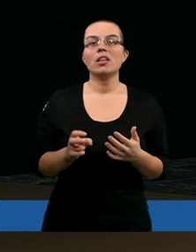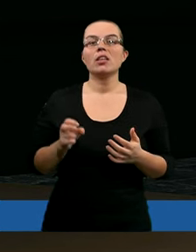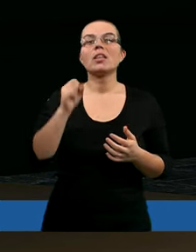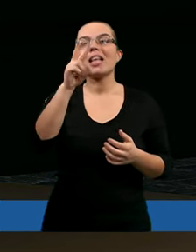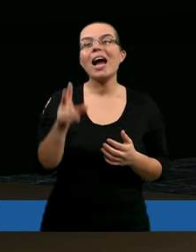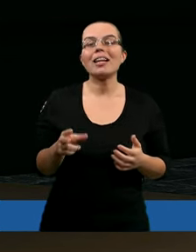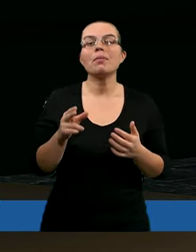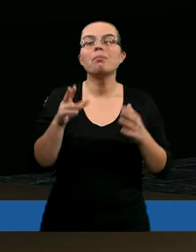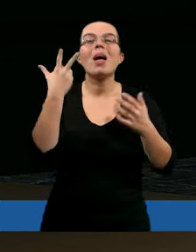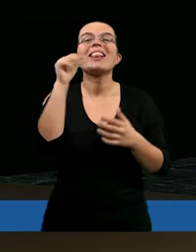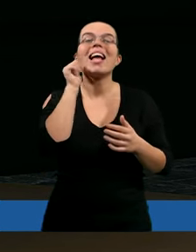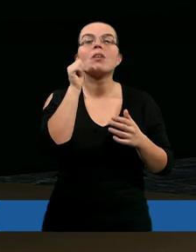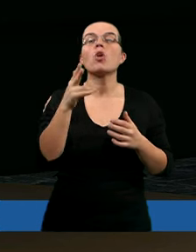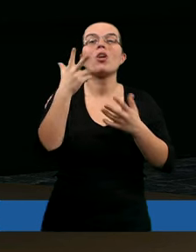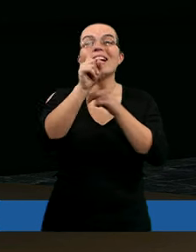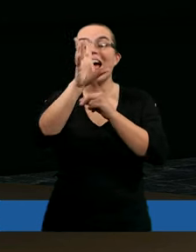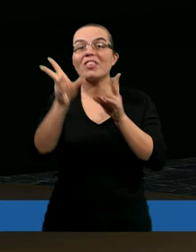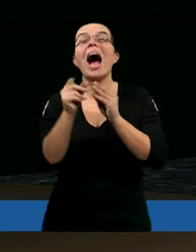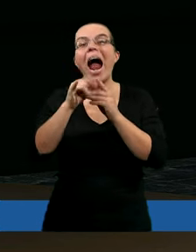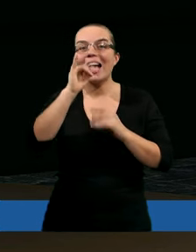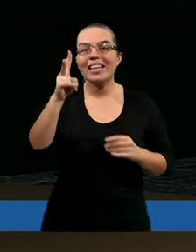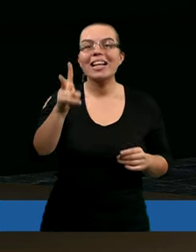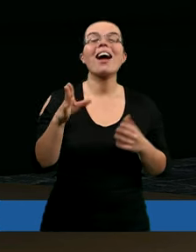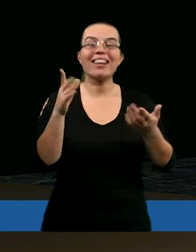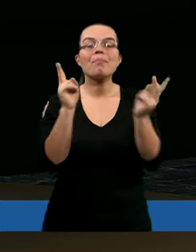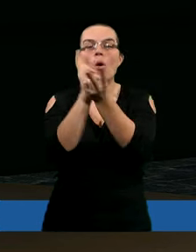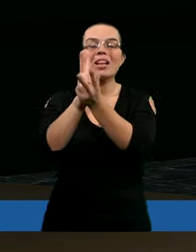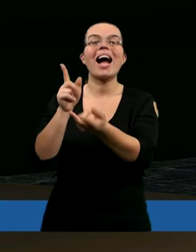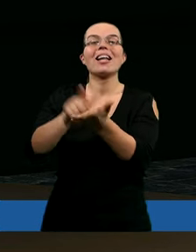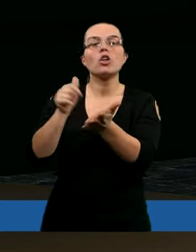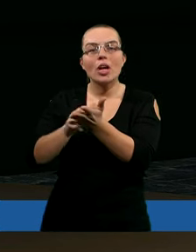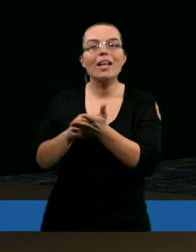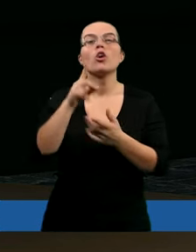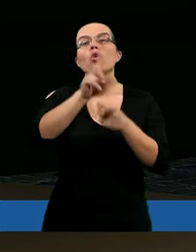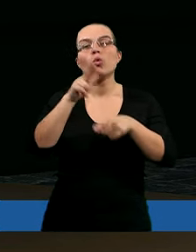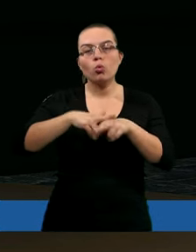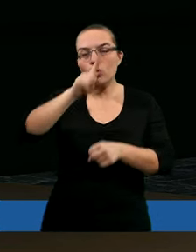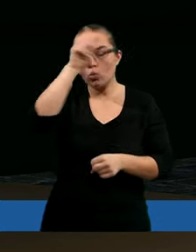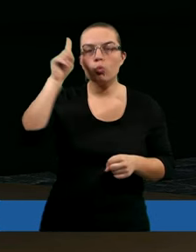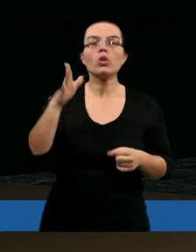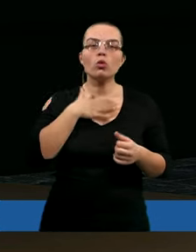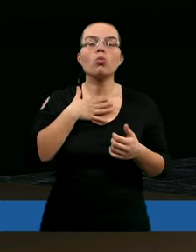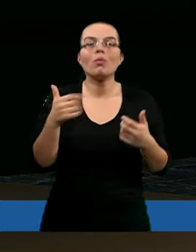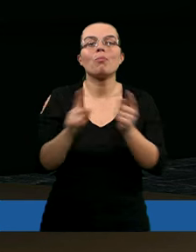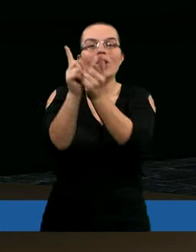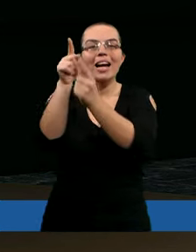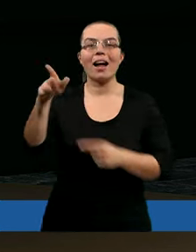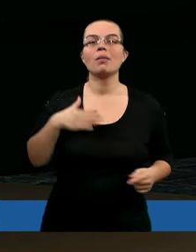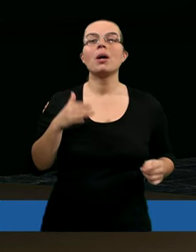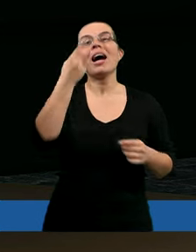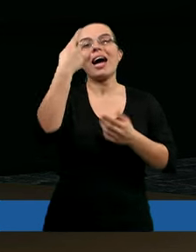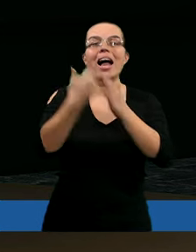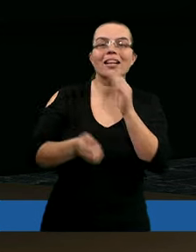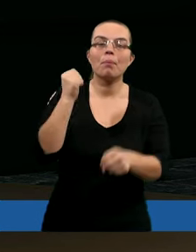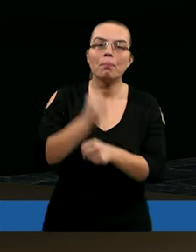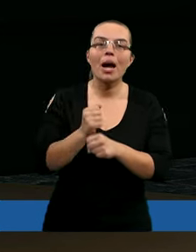takich może niecodziennych, nie dla wszystkich, ale jednak, które się spotykają, z którymi ludzie się borykają. Raz straciłem